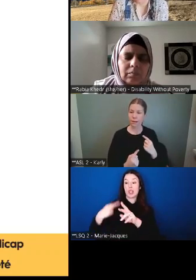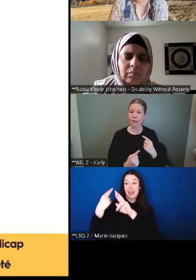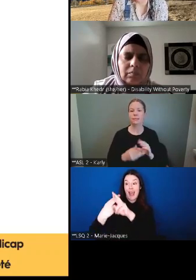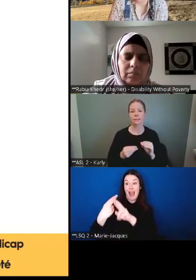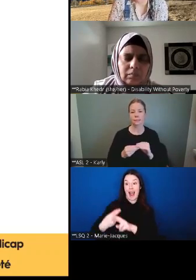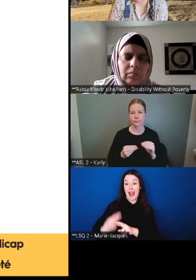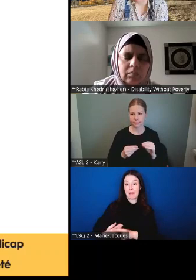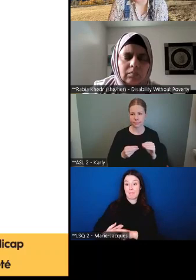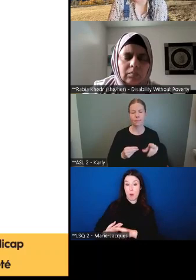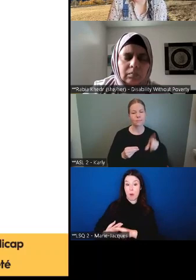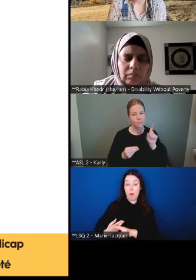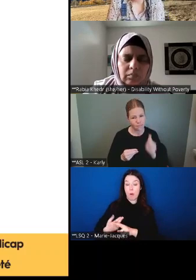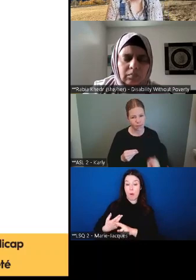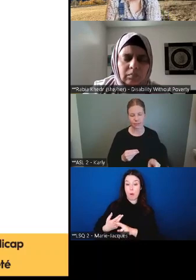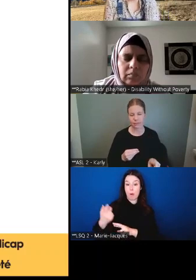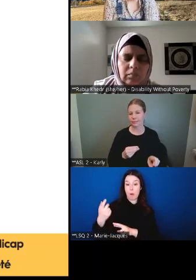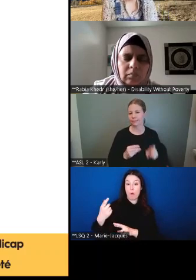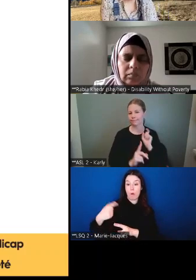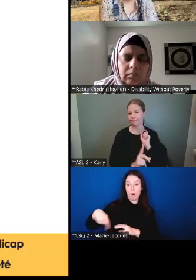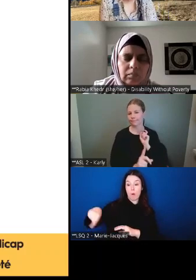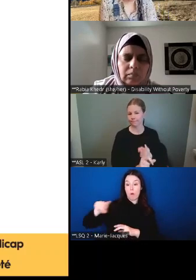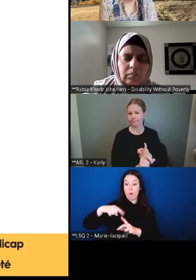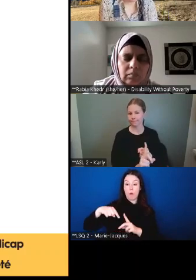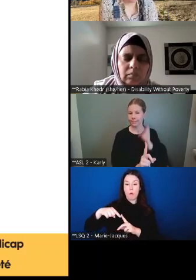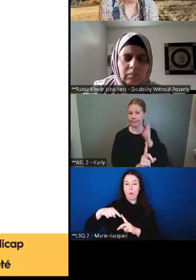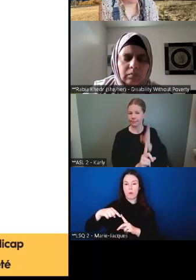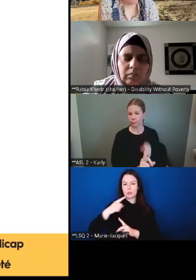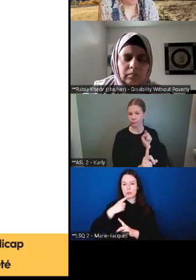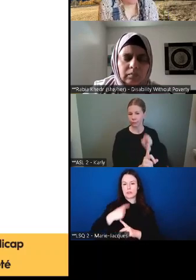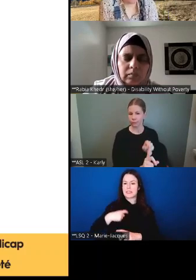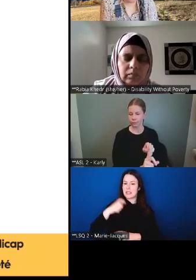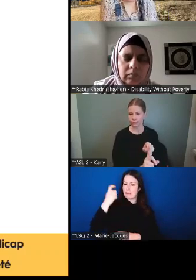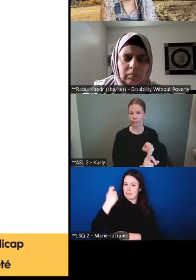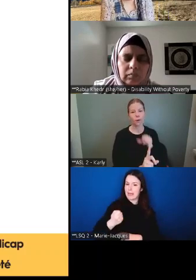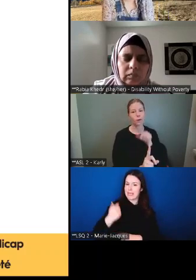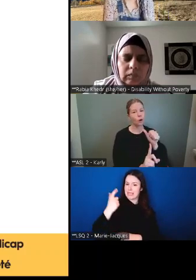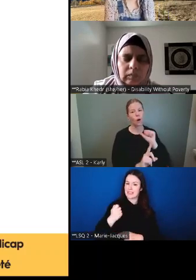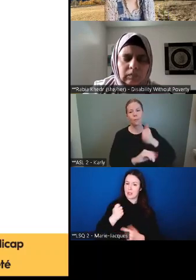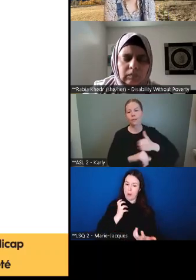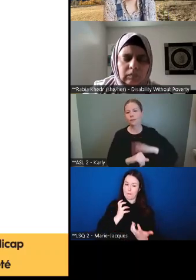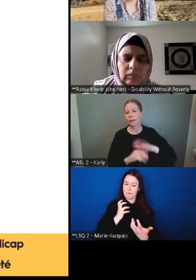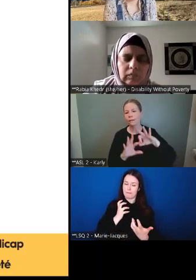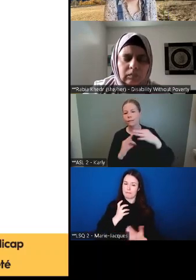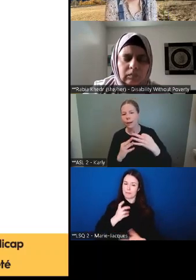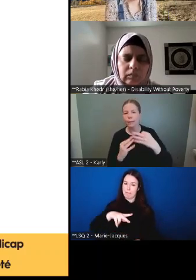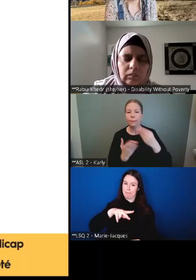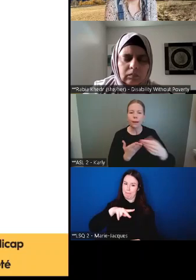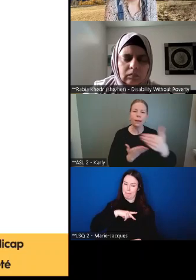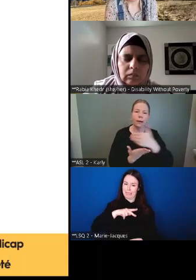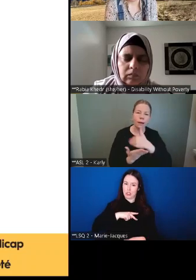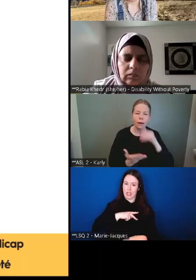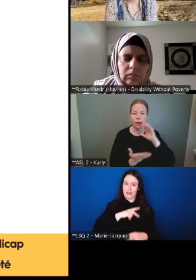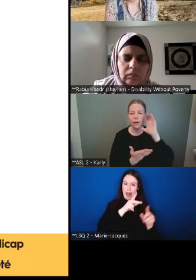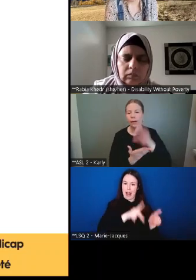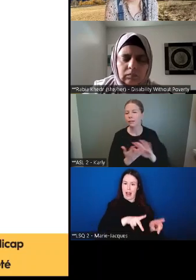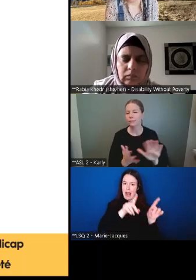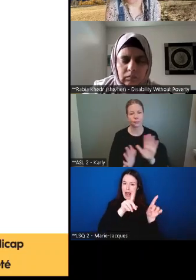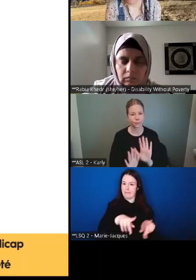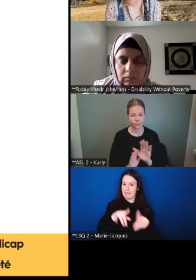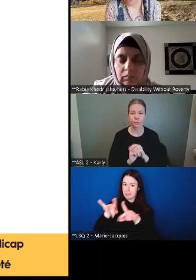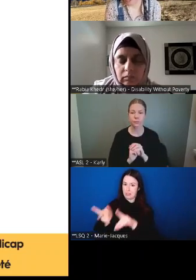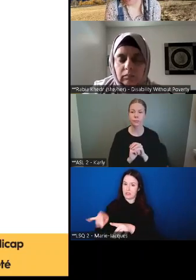phase 1 disent que ça doit être une prestation personnalisée. Et ceux qui ont fait l